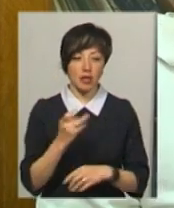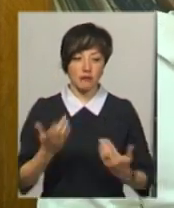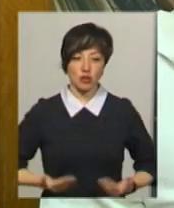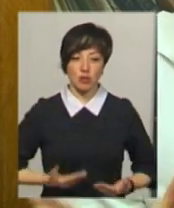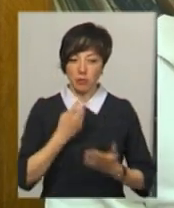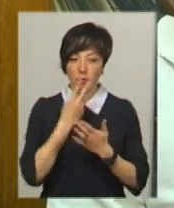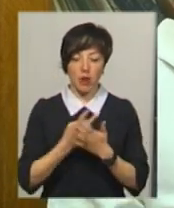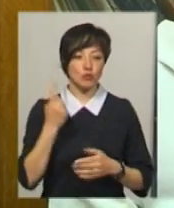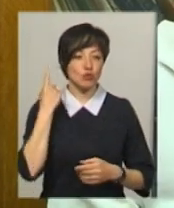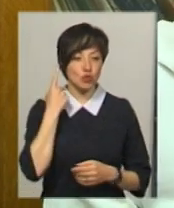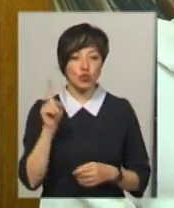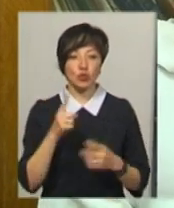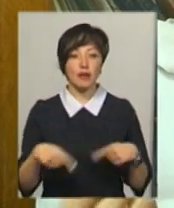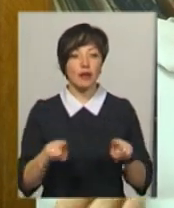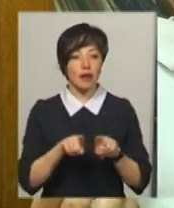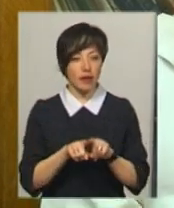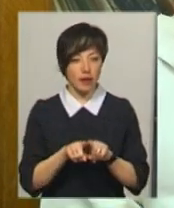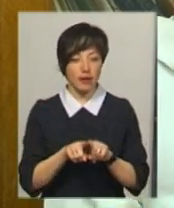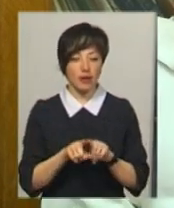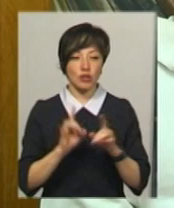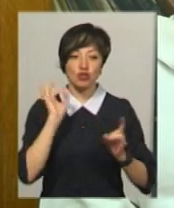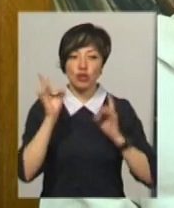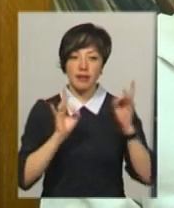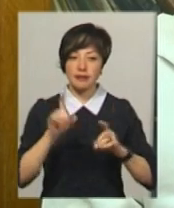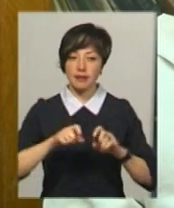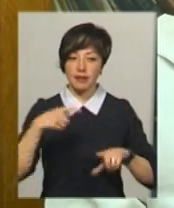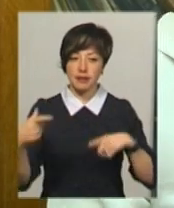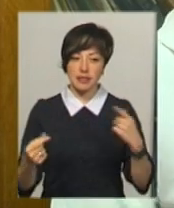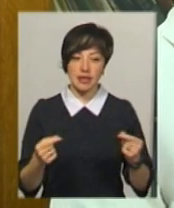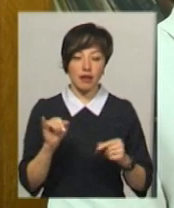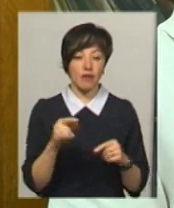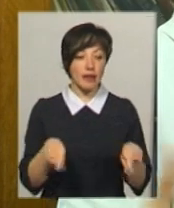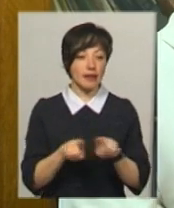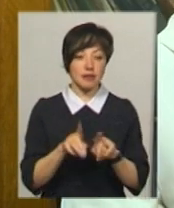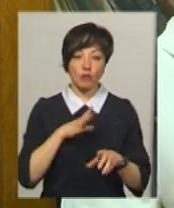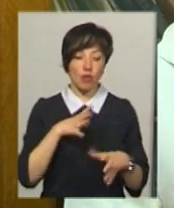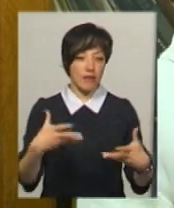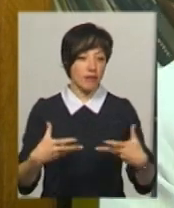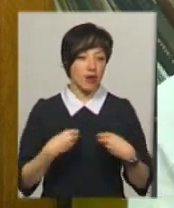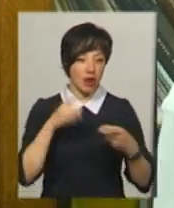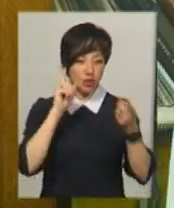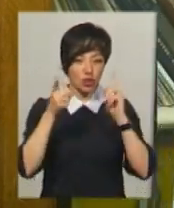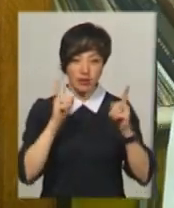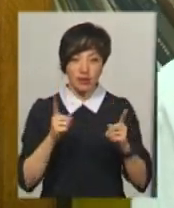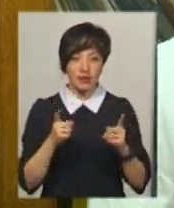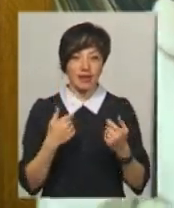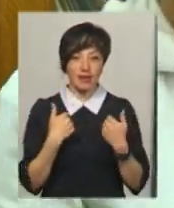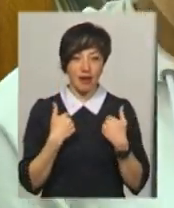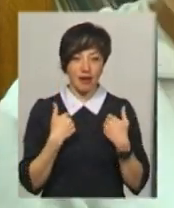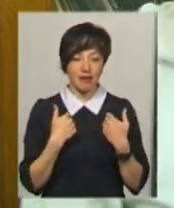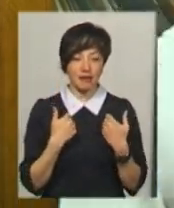почула, що таке шелест листя. І вона настільки була вражена, що я,